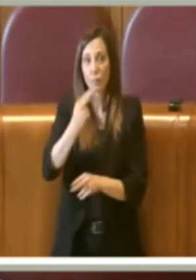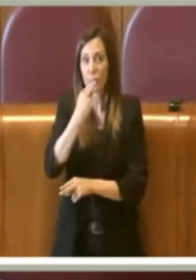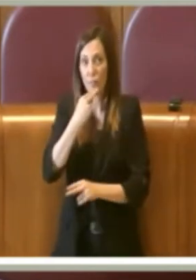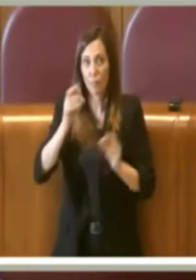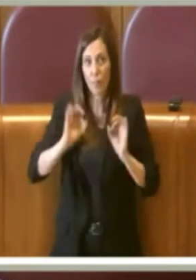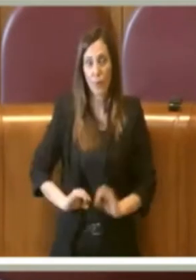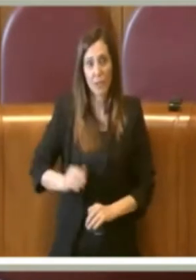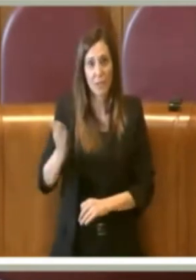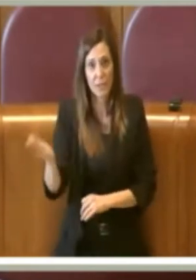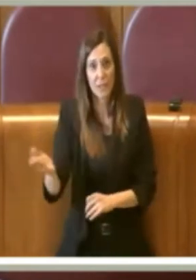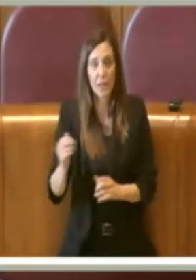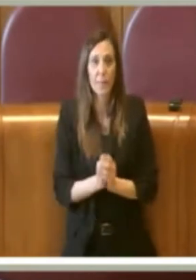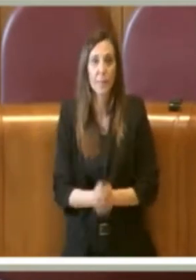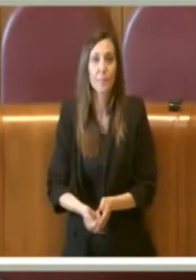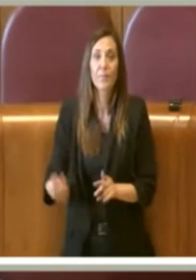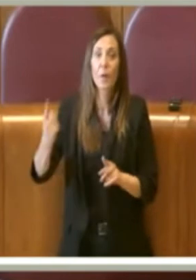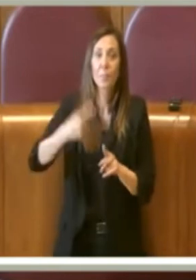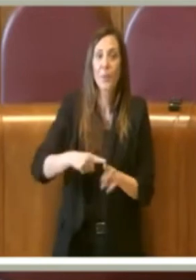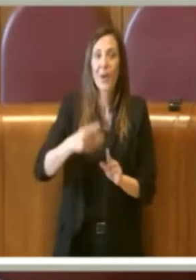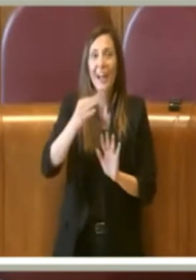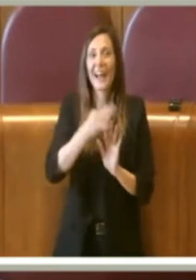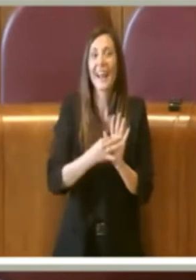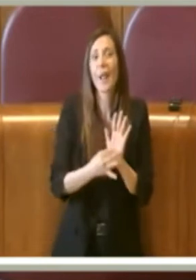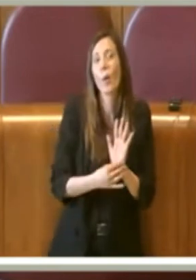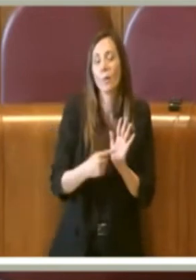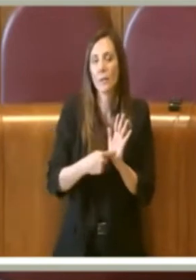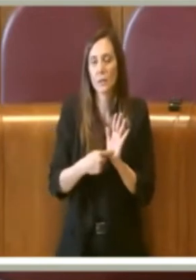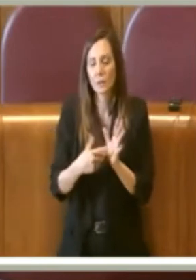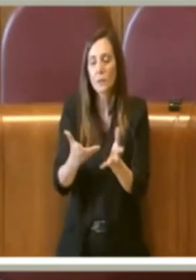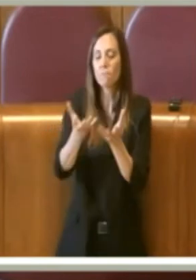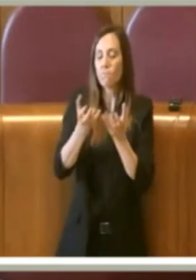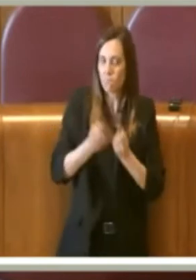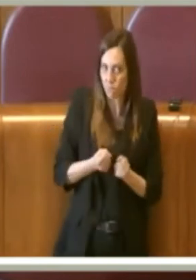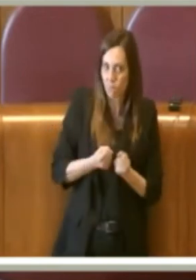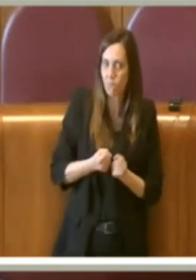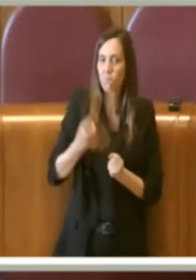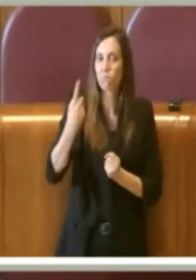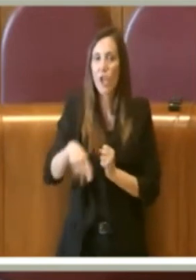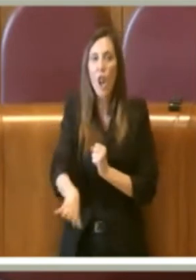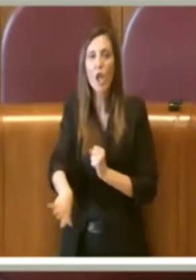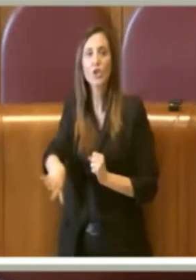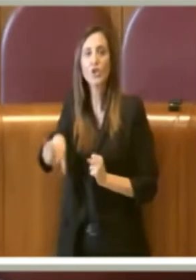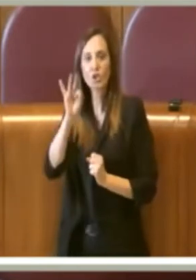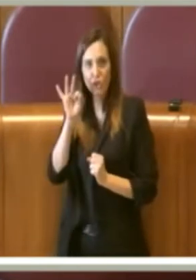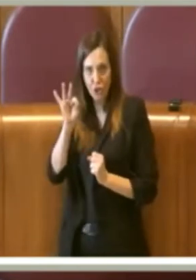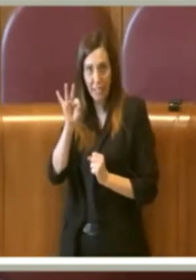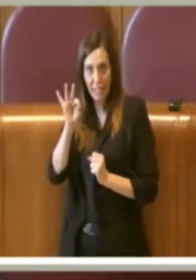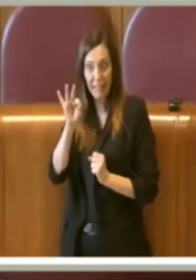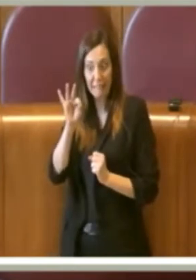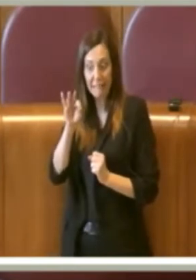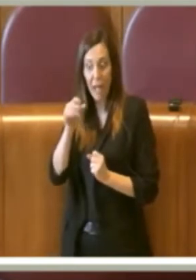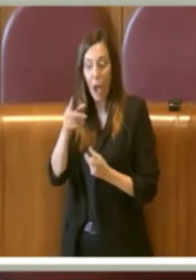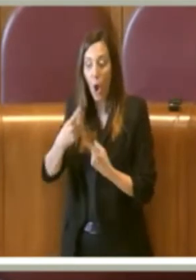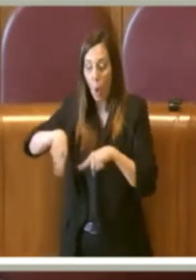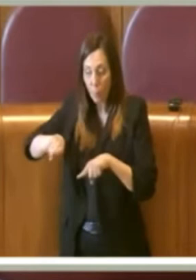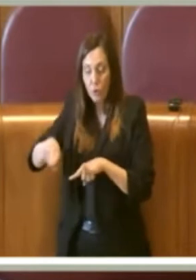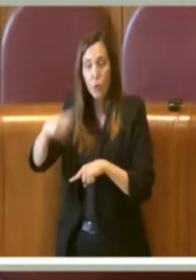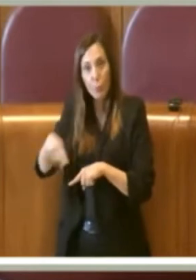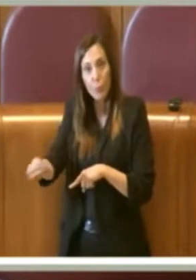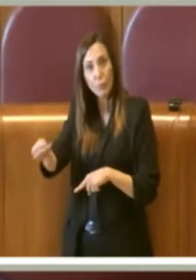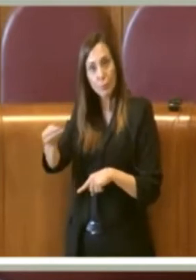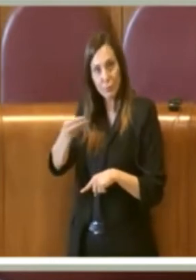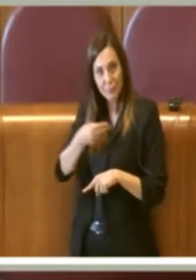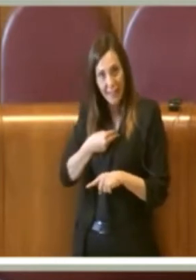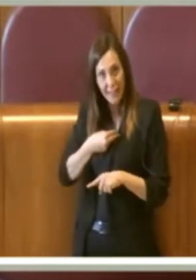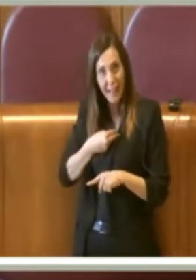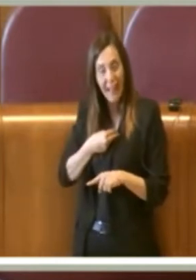oltre questo il regolamento recepisce degli indirizzi ovviamente dati anche in commissione ambiente, oltre